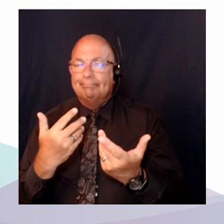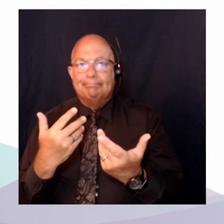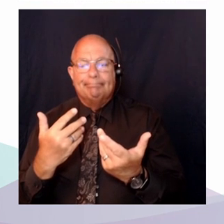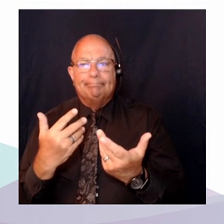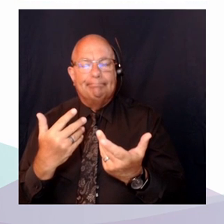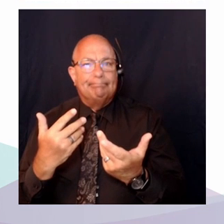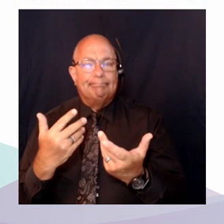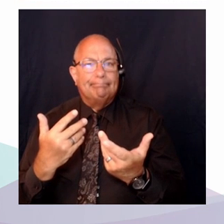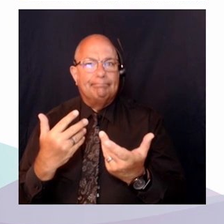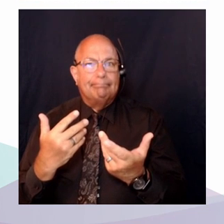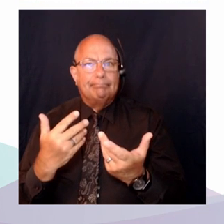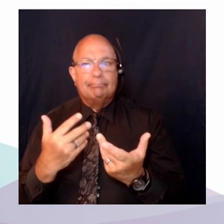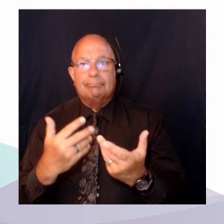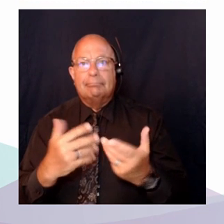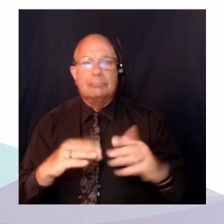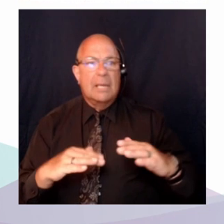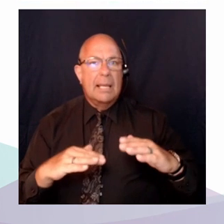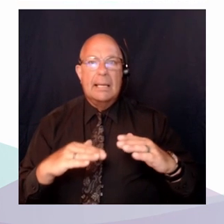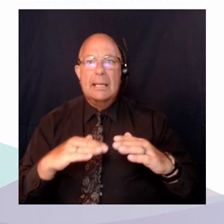de commun.